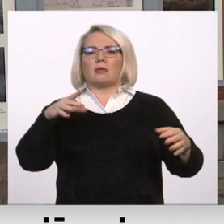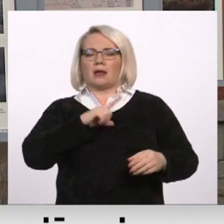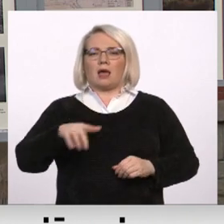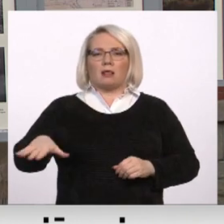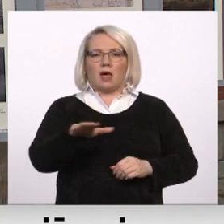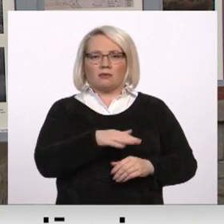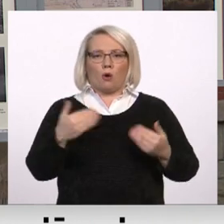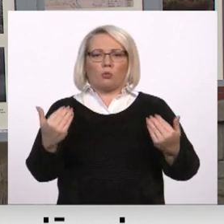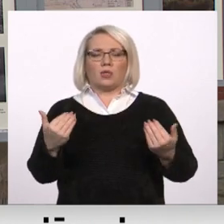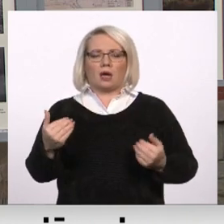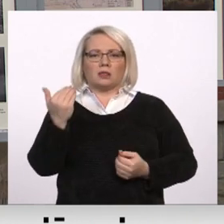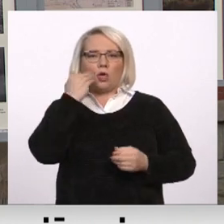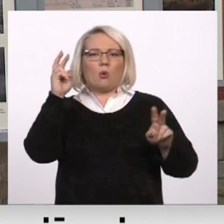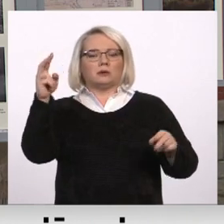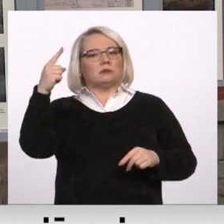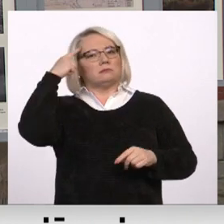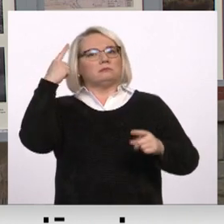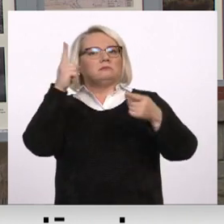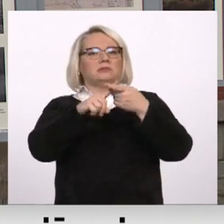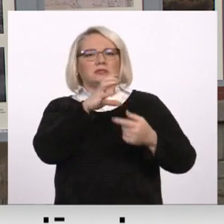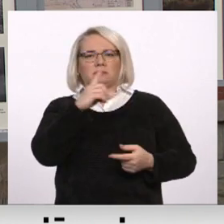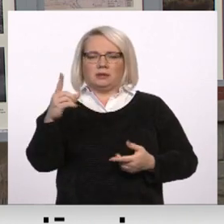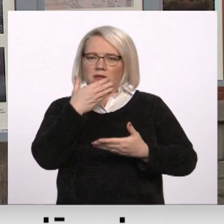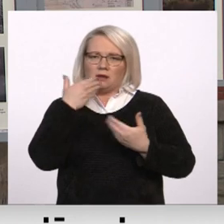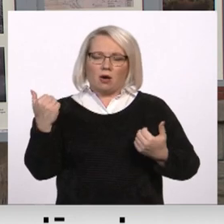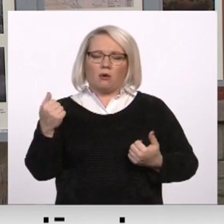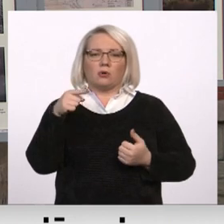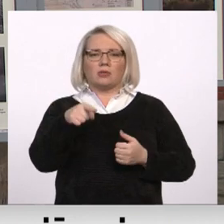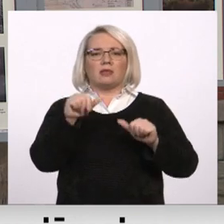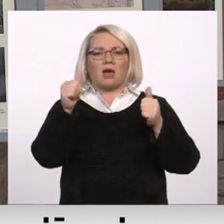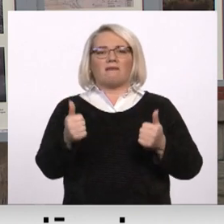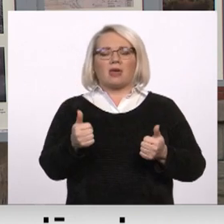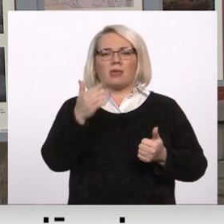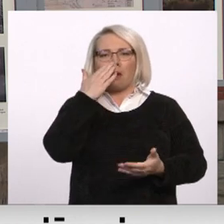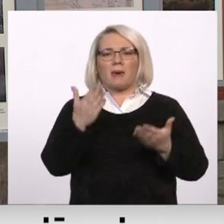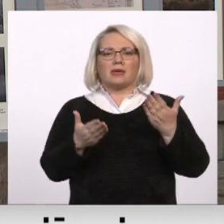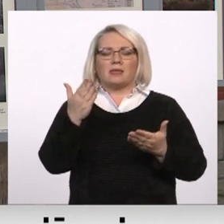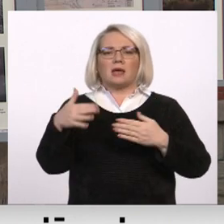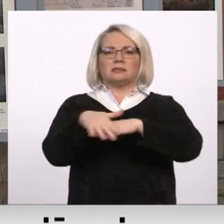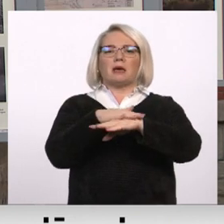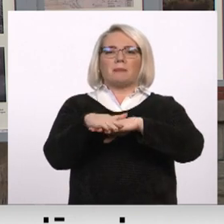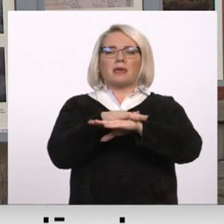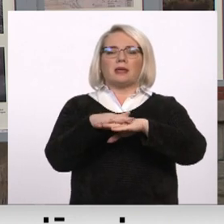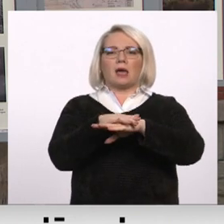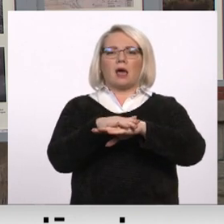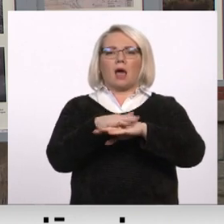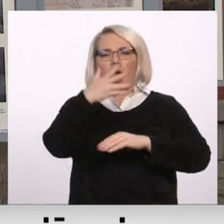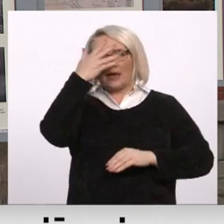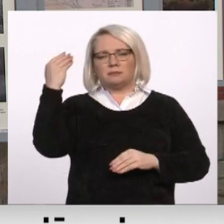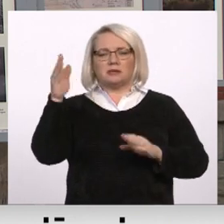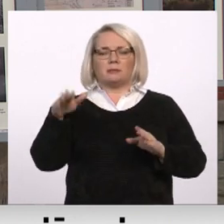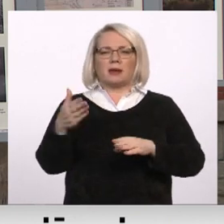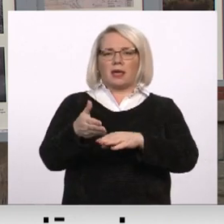rada tādu kā asociāciju ar padomju režīmu. Tādā veidā viņi mēģināja sabiedrībā aizmirst par